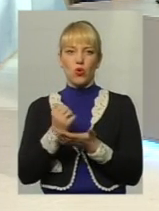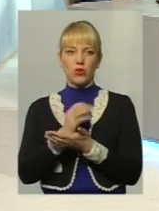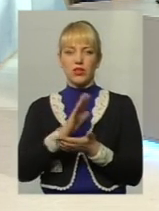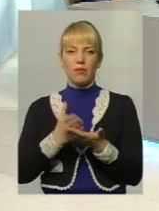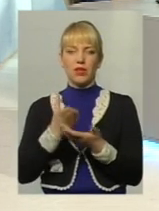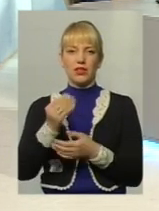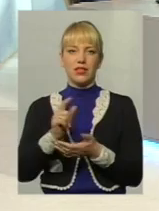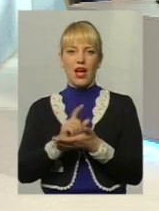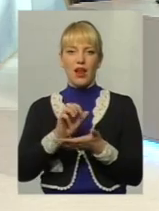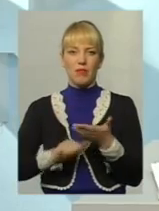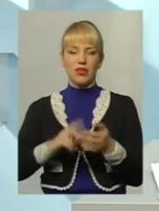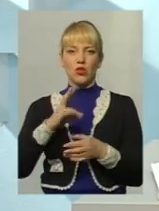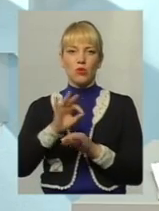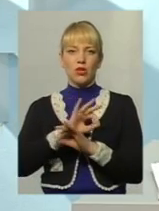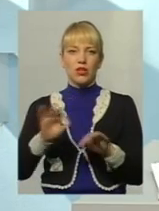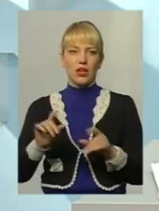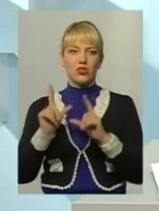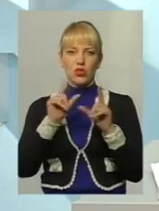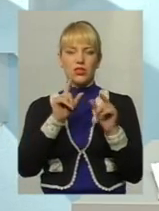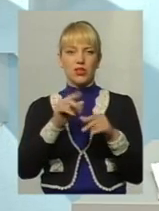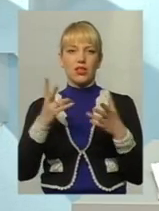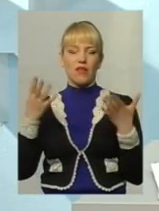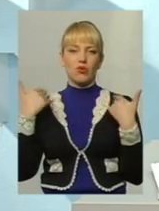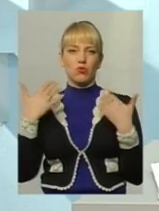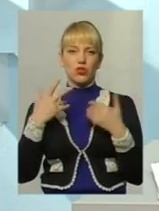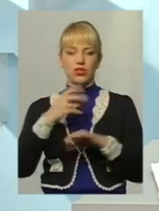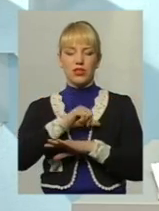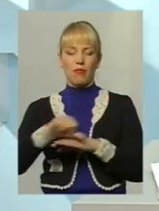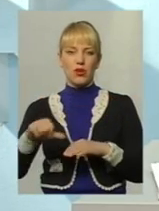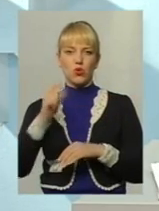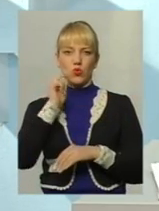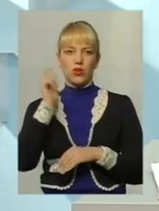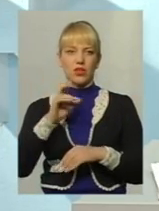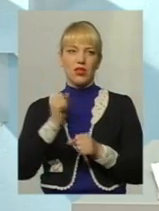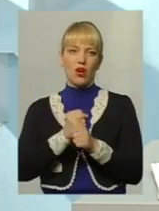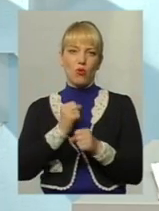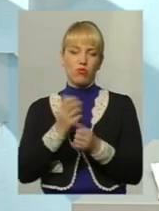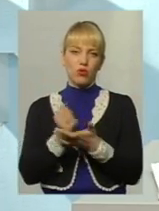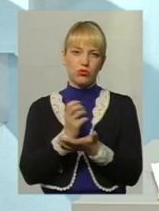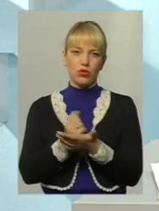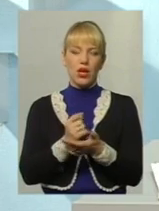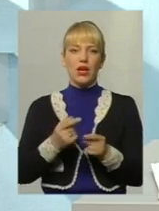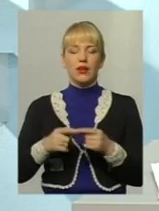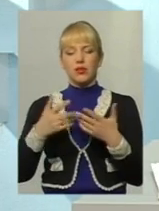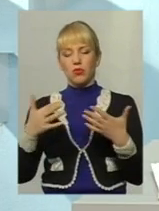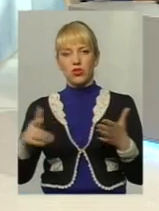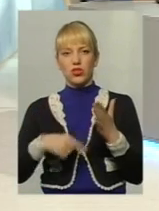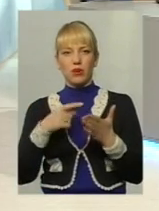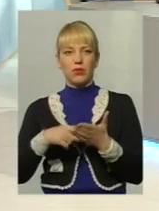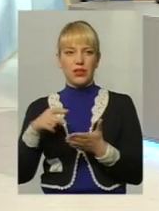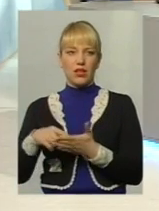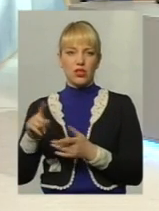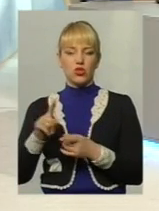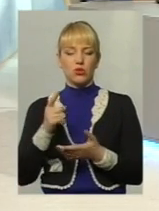сплачувати аліменти, але прекрасно їздити на відпочинок за межі України, на роботу за межі України, чи по інших питаннях, що